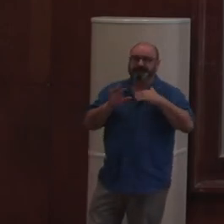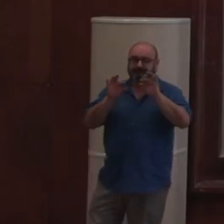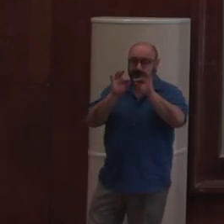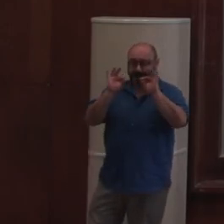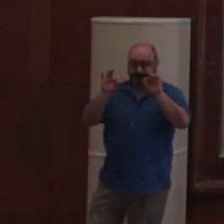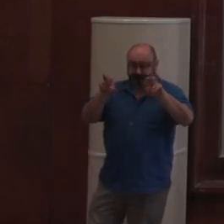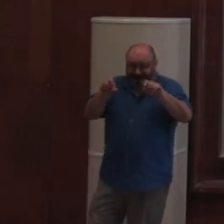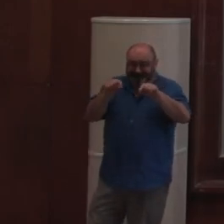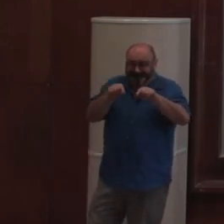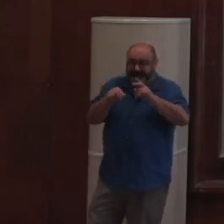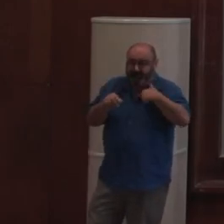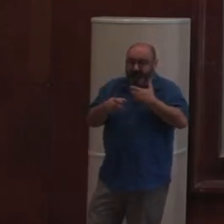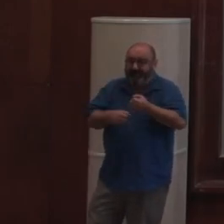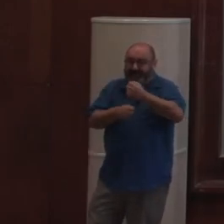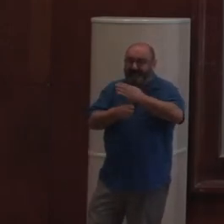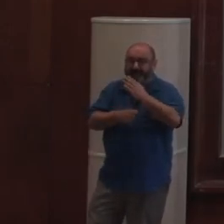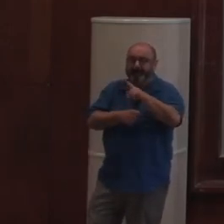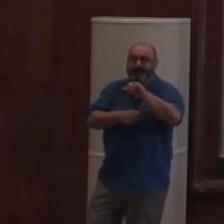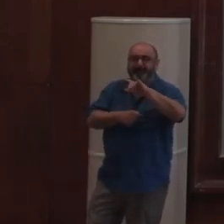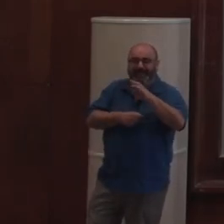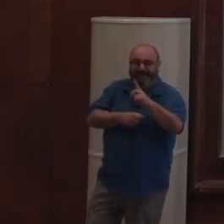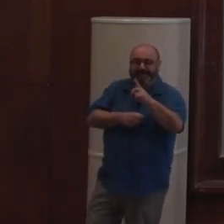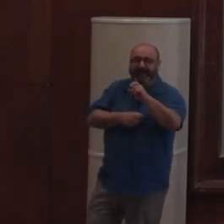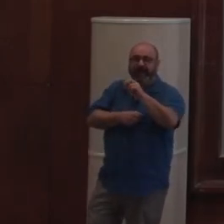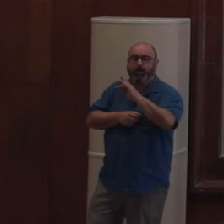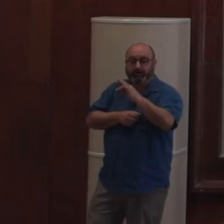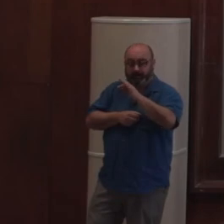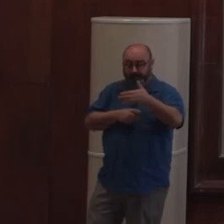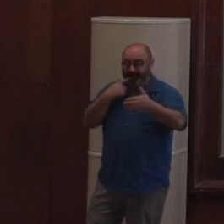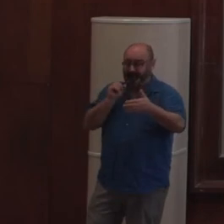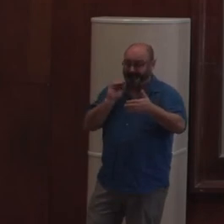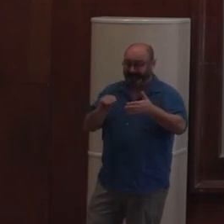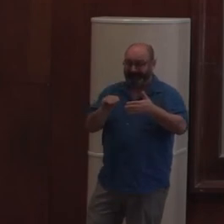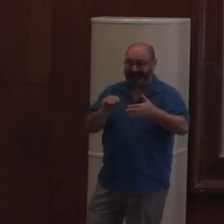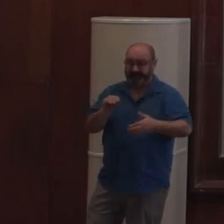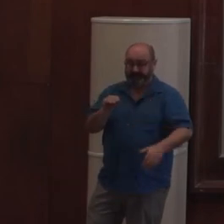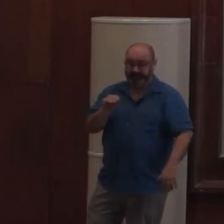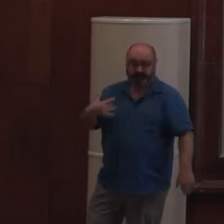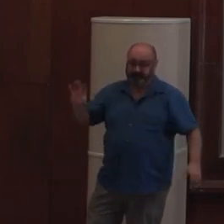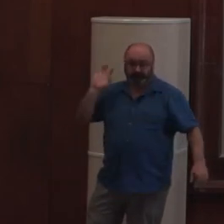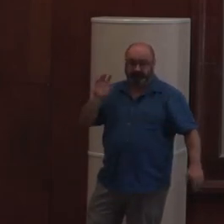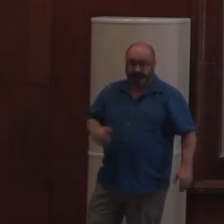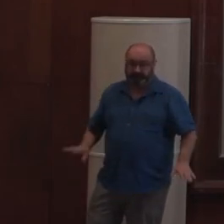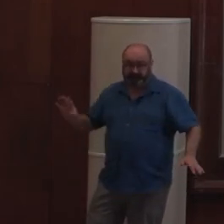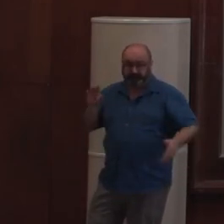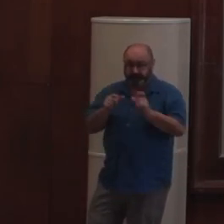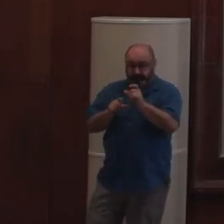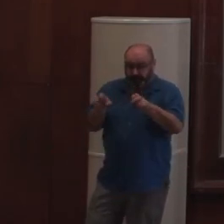veut utiliser dans notre build-out. Justement, on fait juste ça. On fait tourner et c'est fait. C'est intégré. Ça est complètement